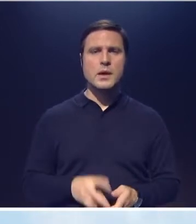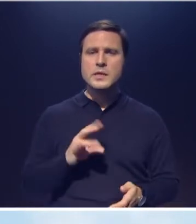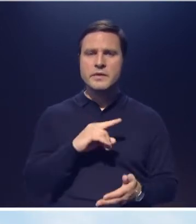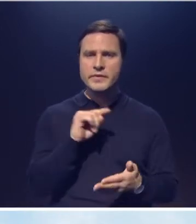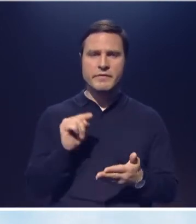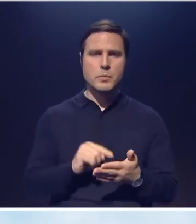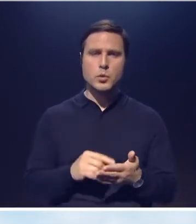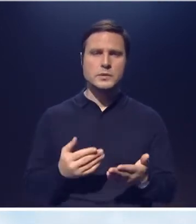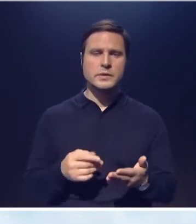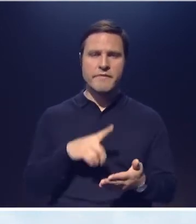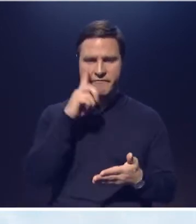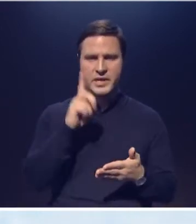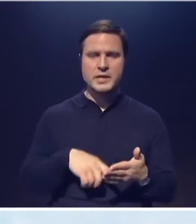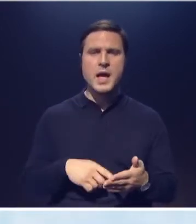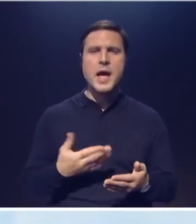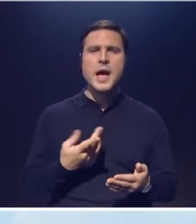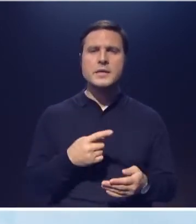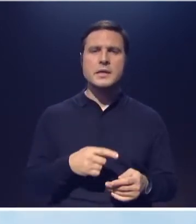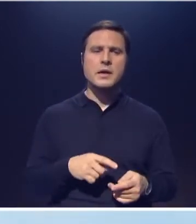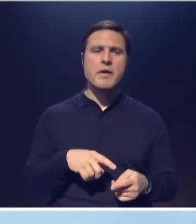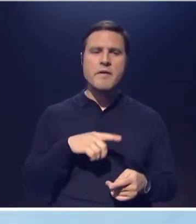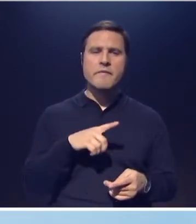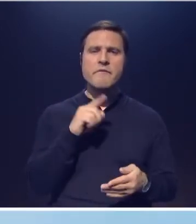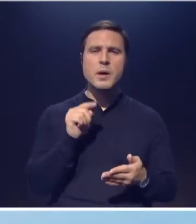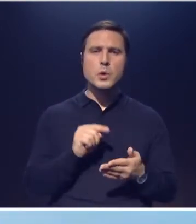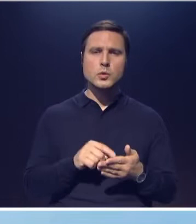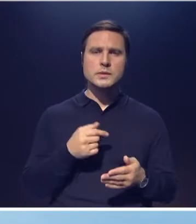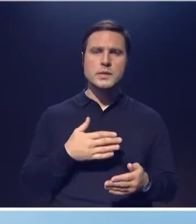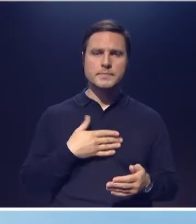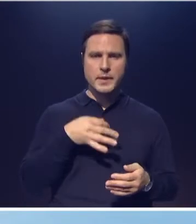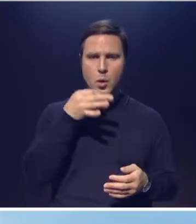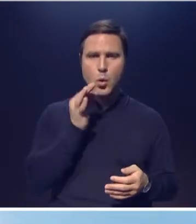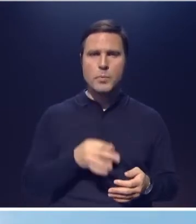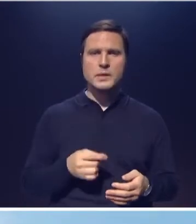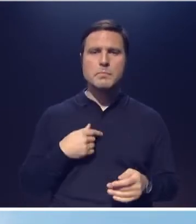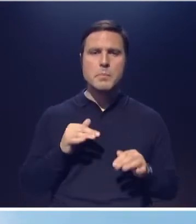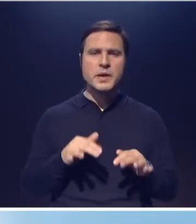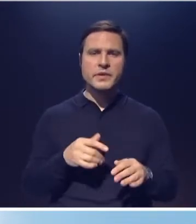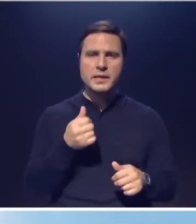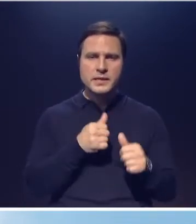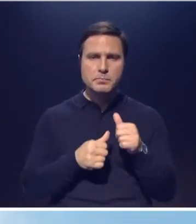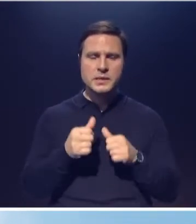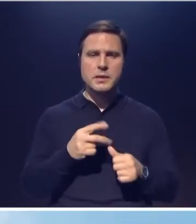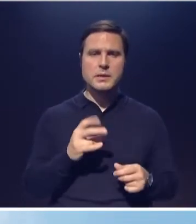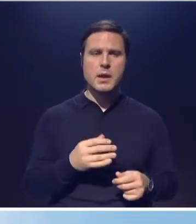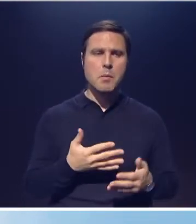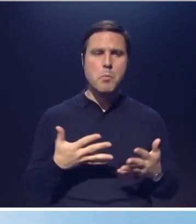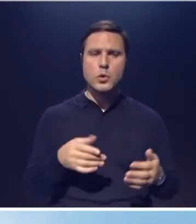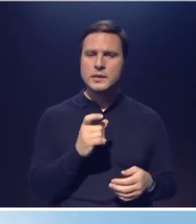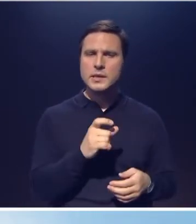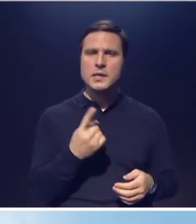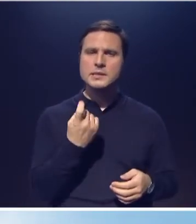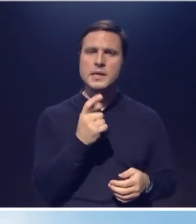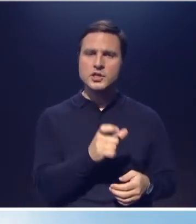вопрос уже веры, это вопрос опыта. Мы провели же испытания, мы более ста человек во время